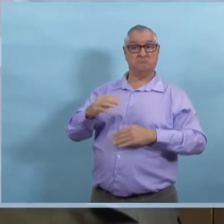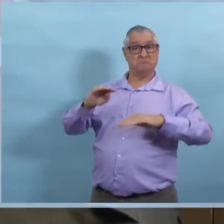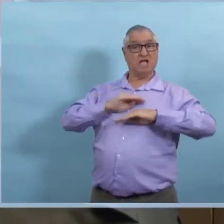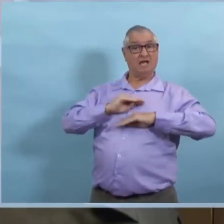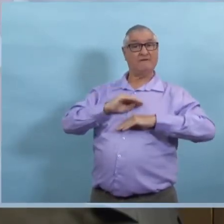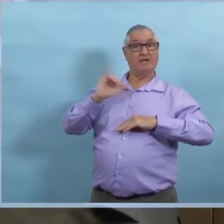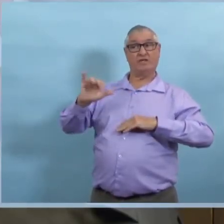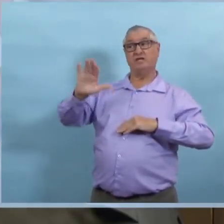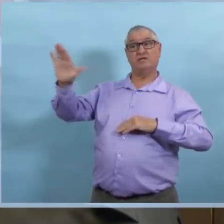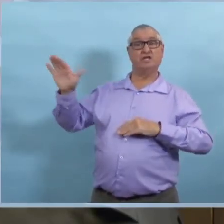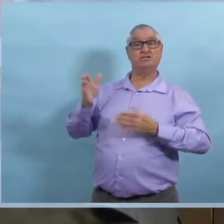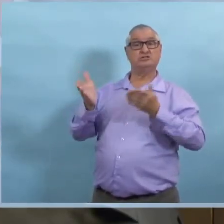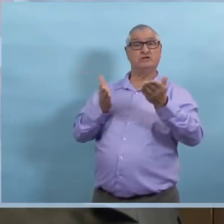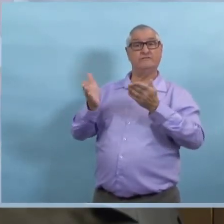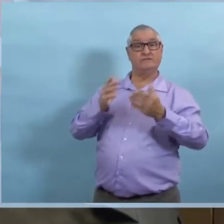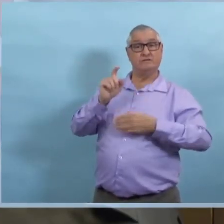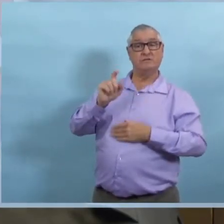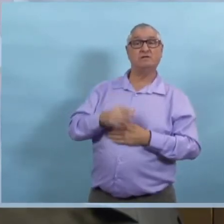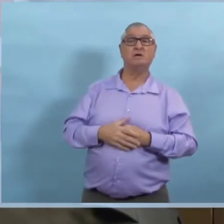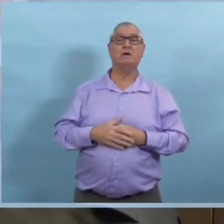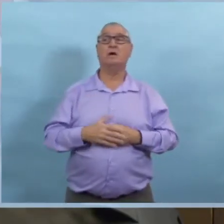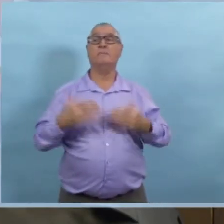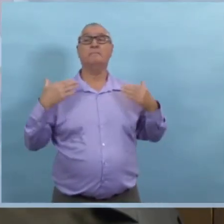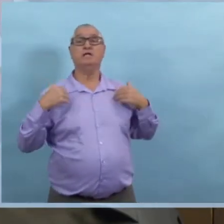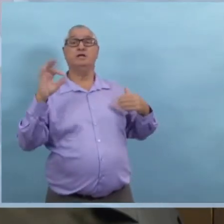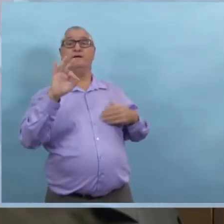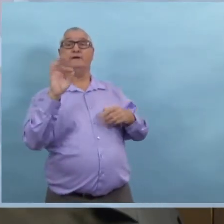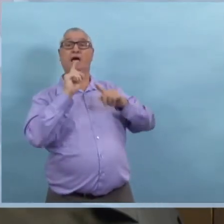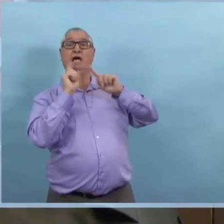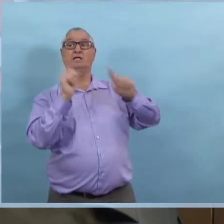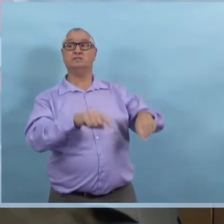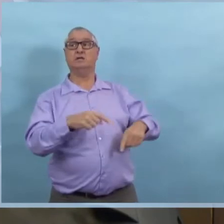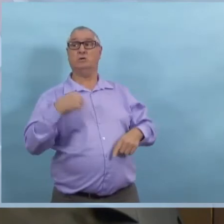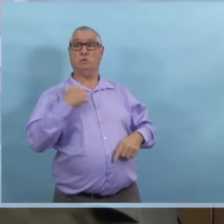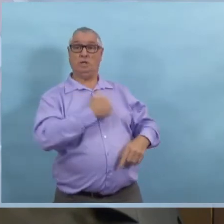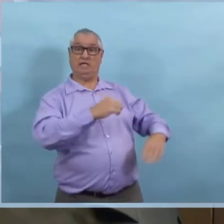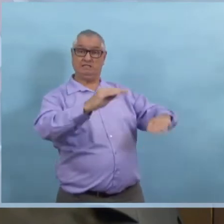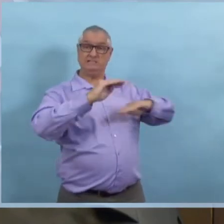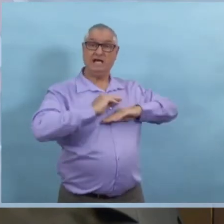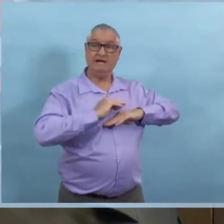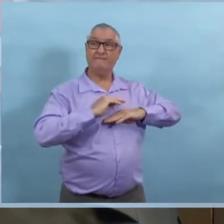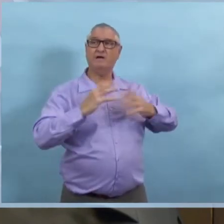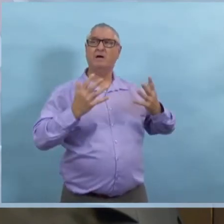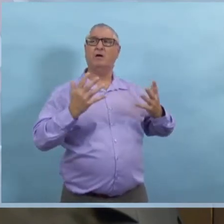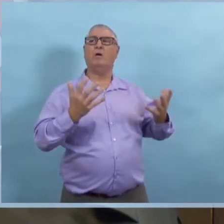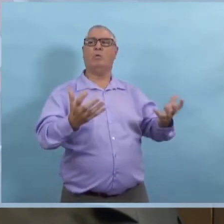Est-ce que vous êtes satisfait que l'expert en contrôle d'infection de Rivera fait bien son travail?